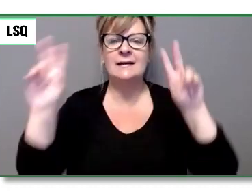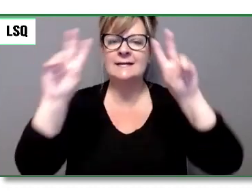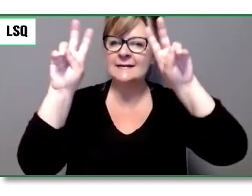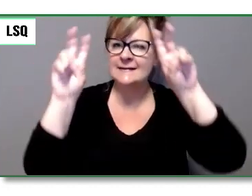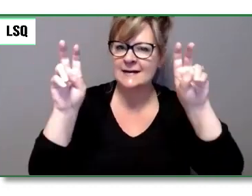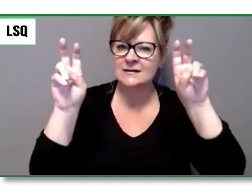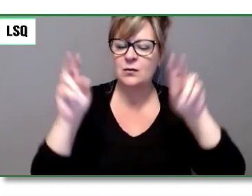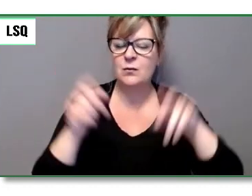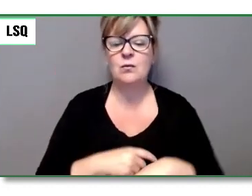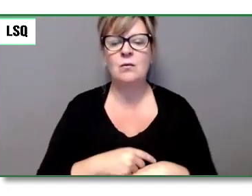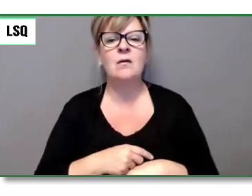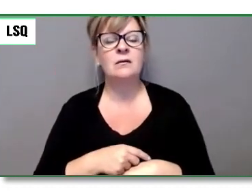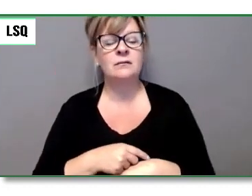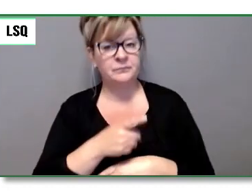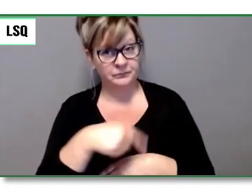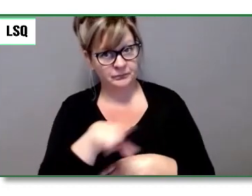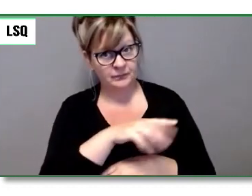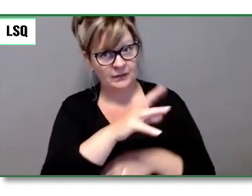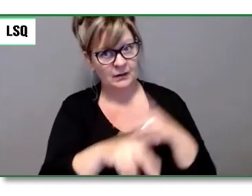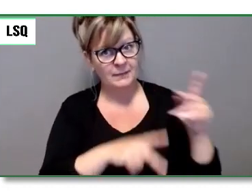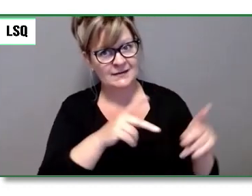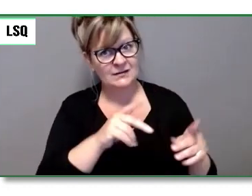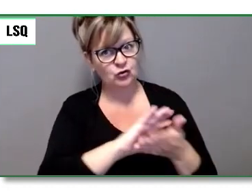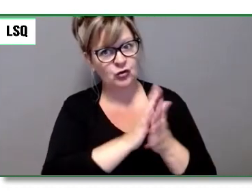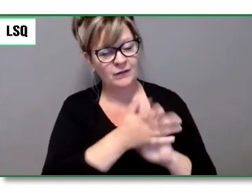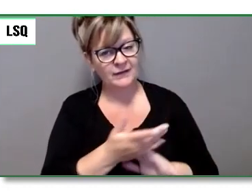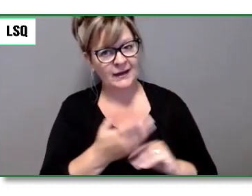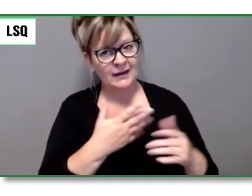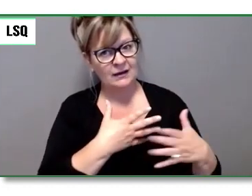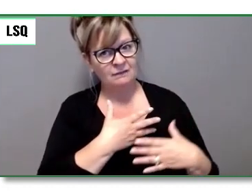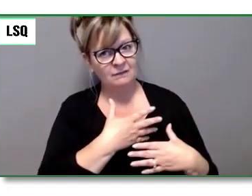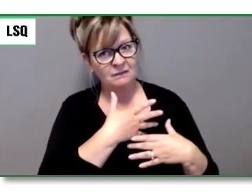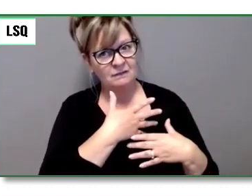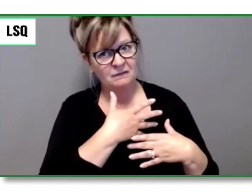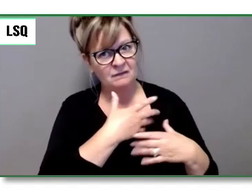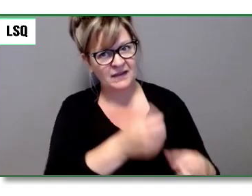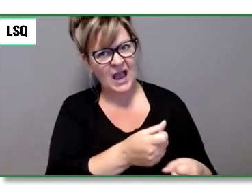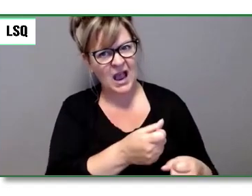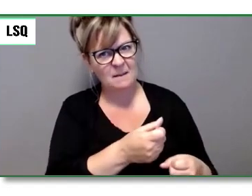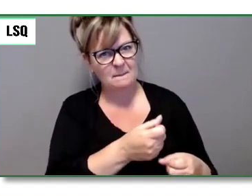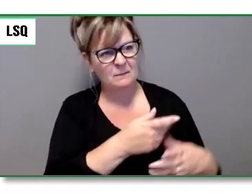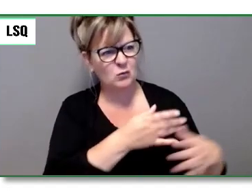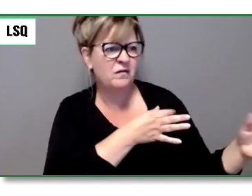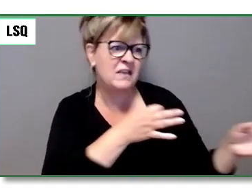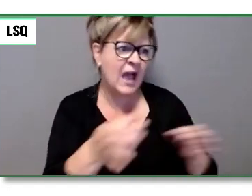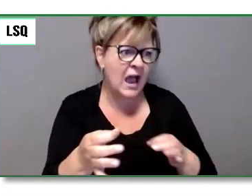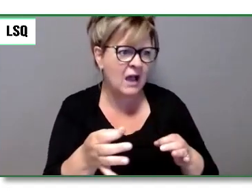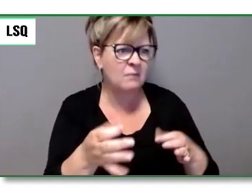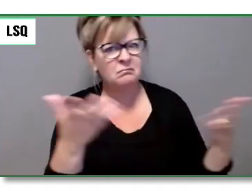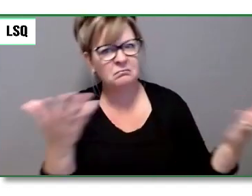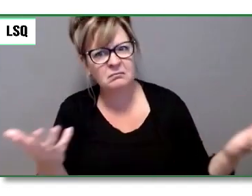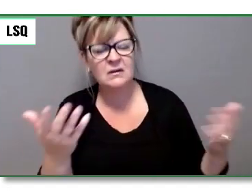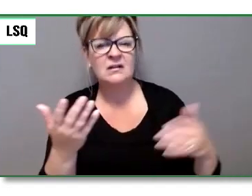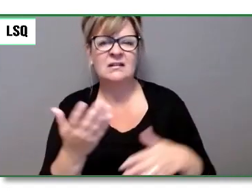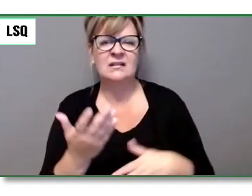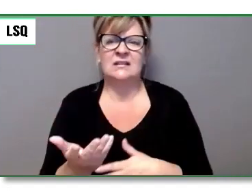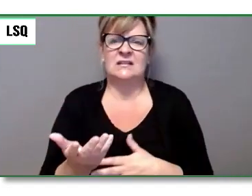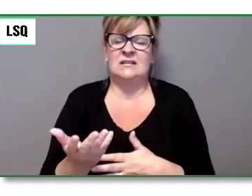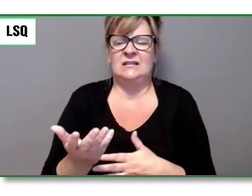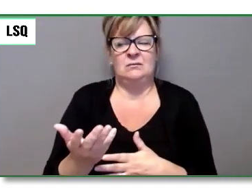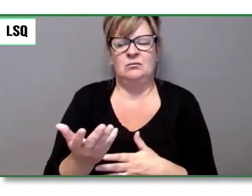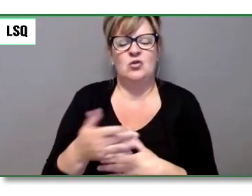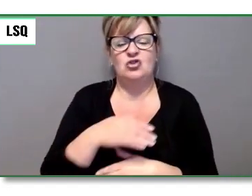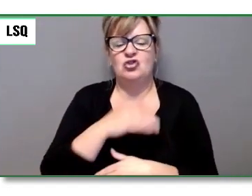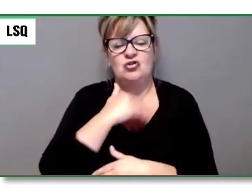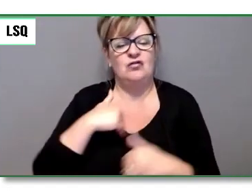accessible, l'idée que le monde doit être retravaillé à mon profit. » Voilà certaines de ses réflexions sur Emerson